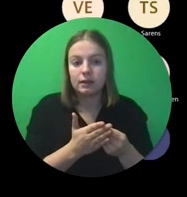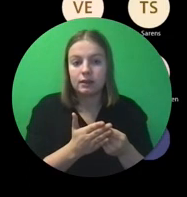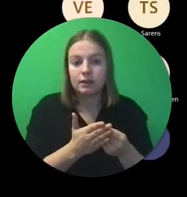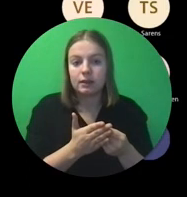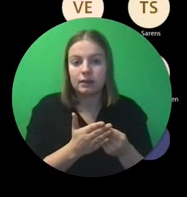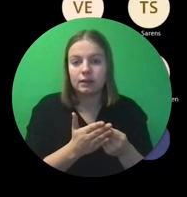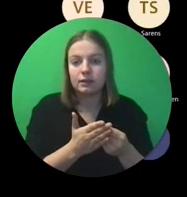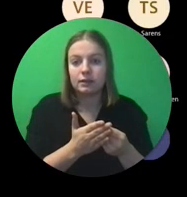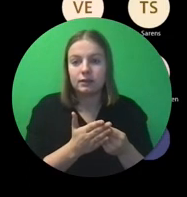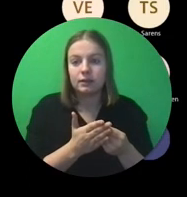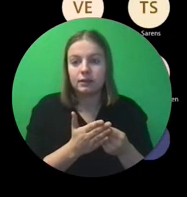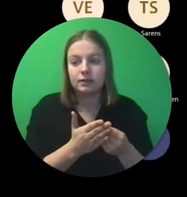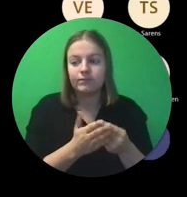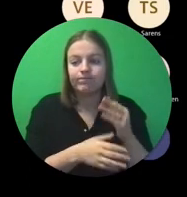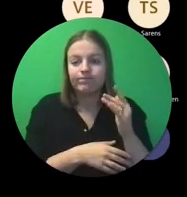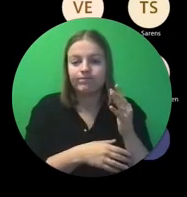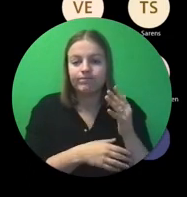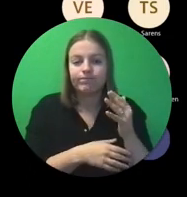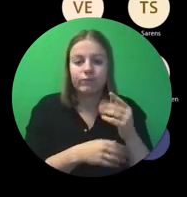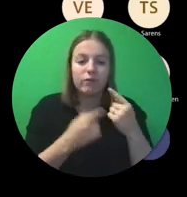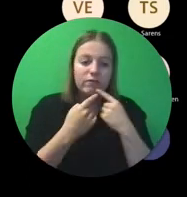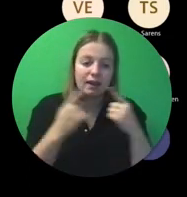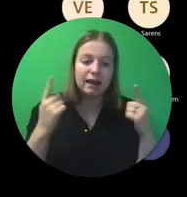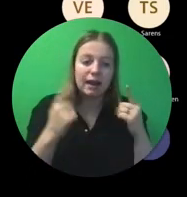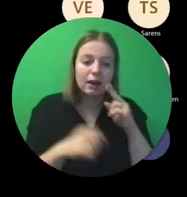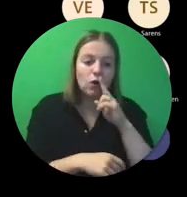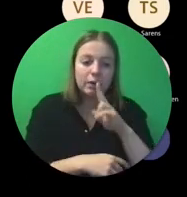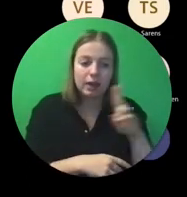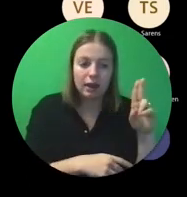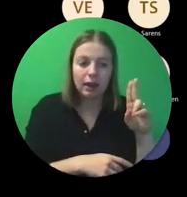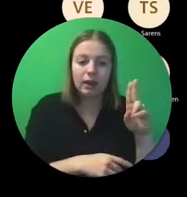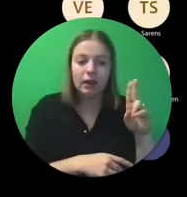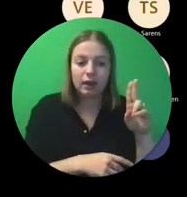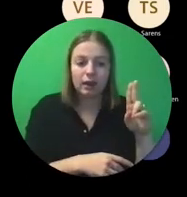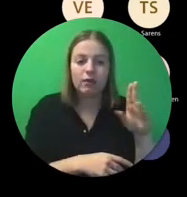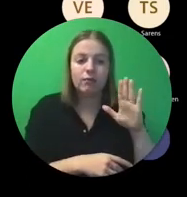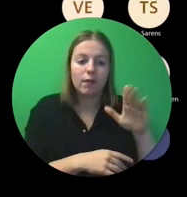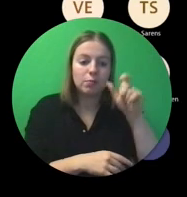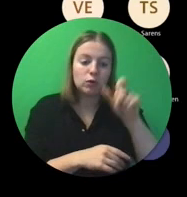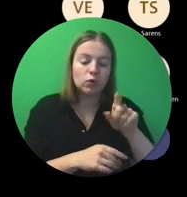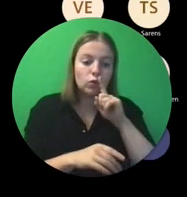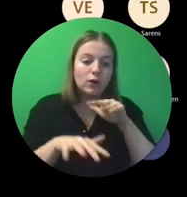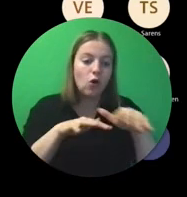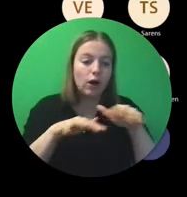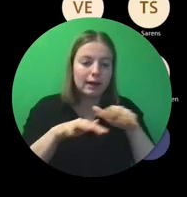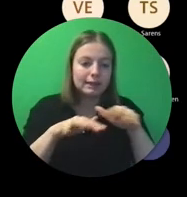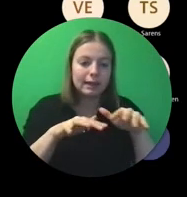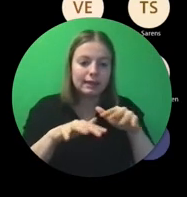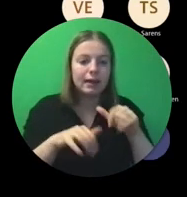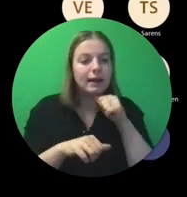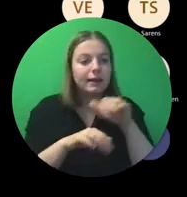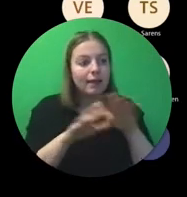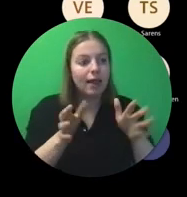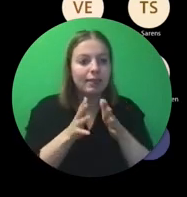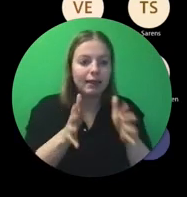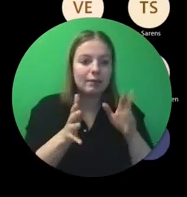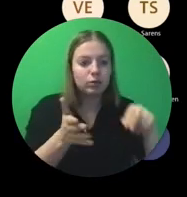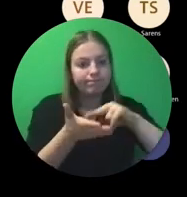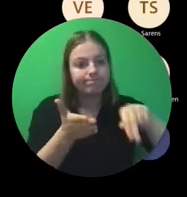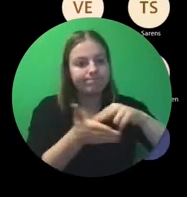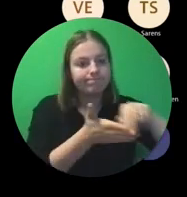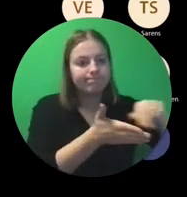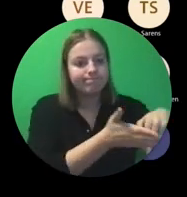dat dat beperkt is tot een verklaring op eer van de organisator. Zonder dat al die deelingers dan ook getekend hebben.